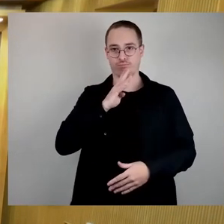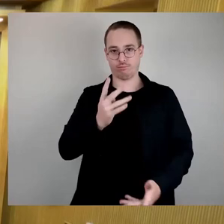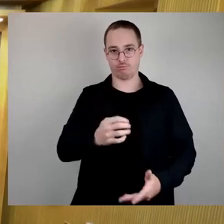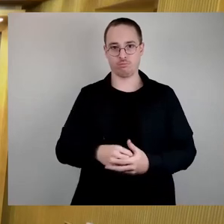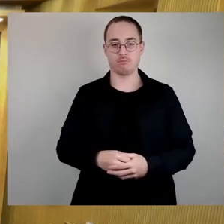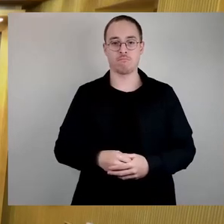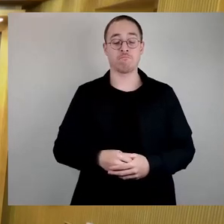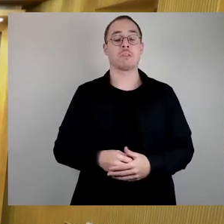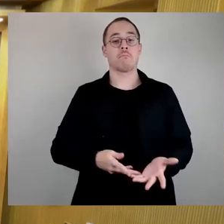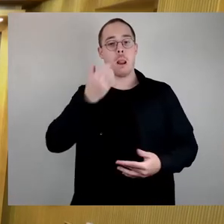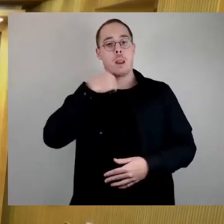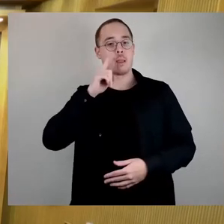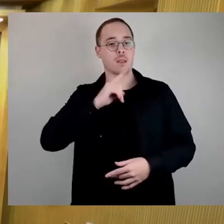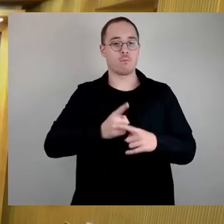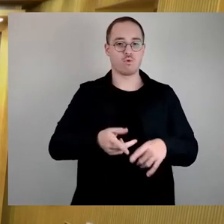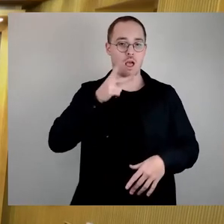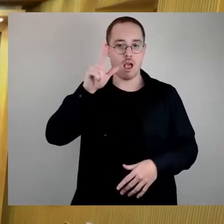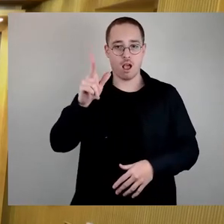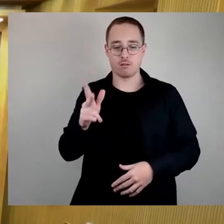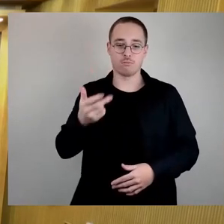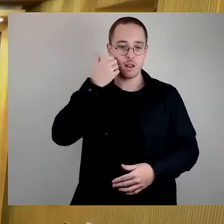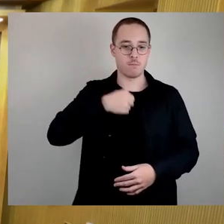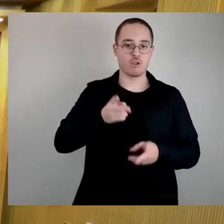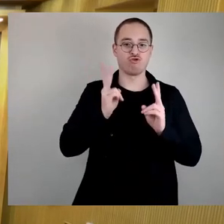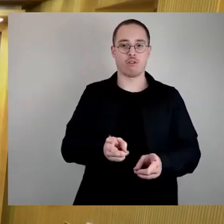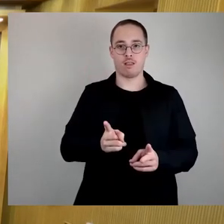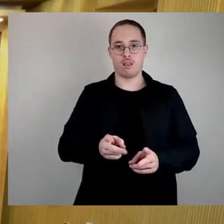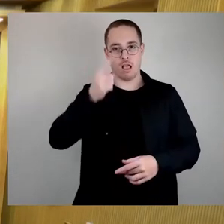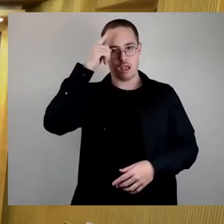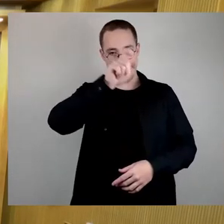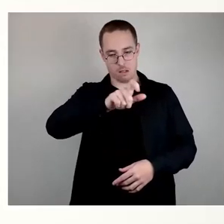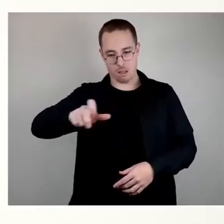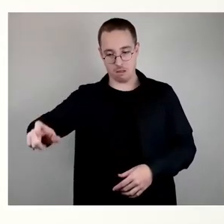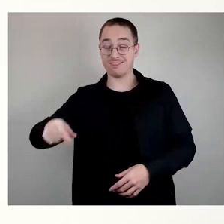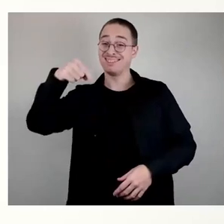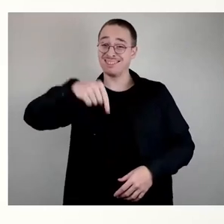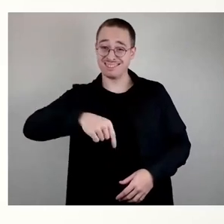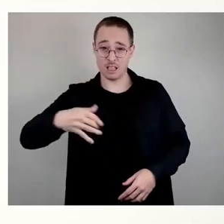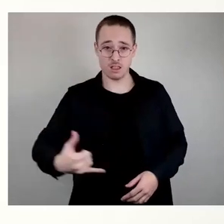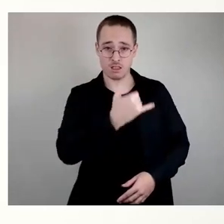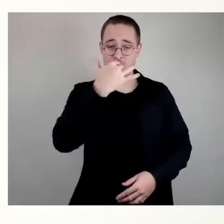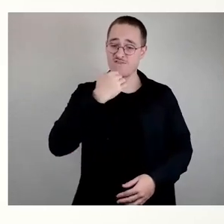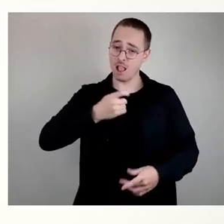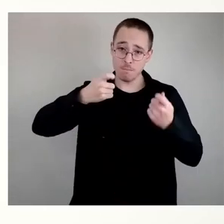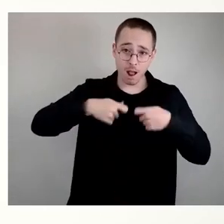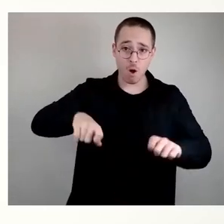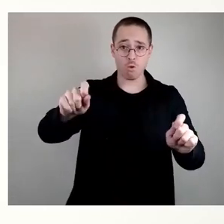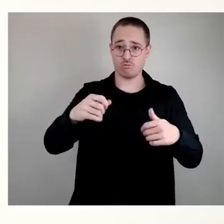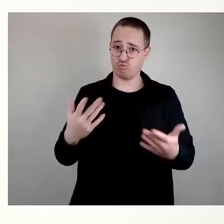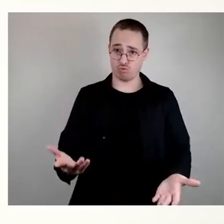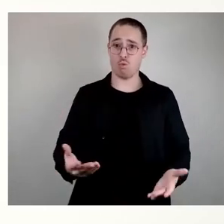Stadträte und Stadträte, wir wollen dieses Jahr bauen. Vielleicht das nur mal zur zeitlichen Einordnung.